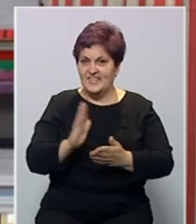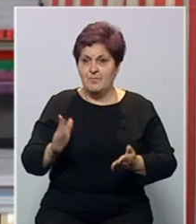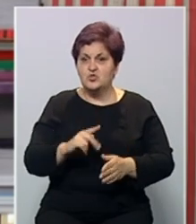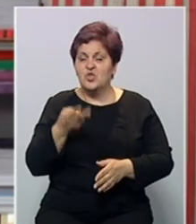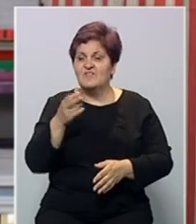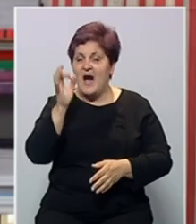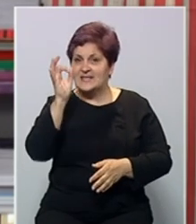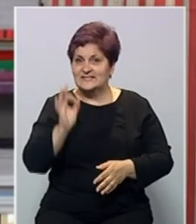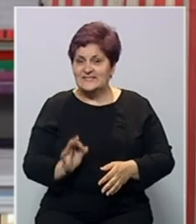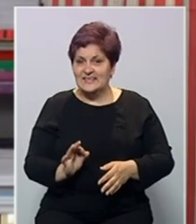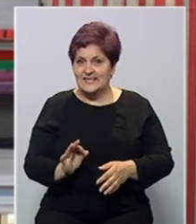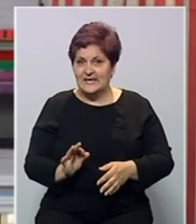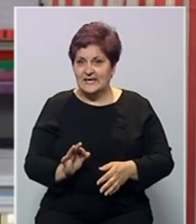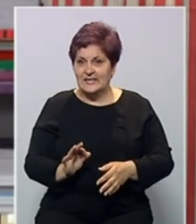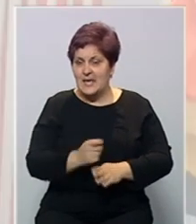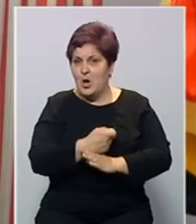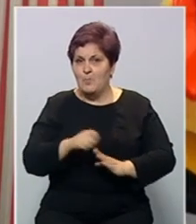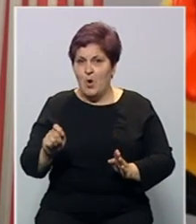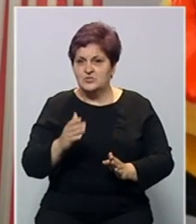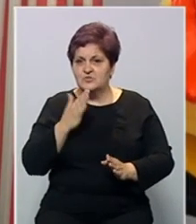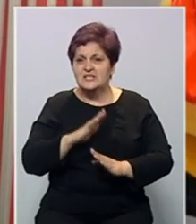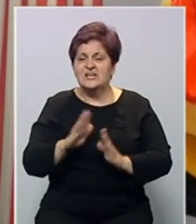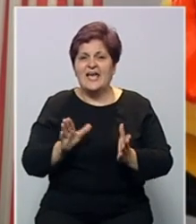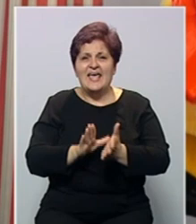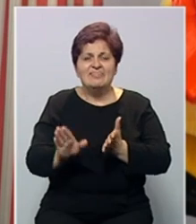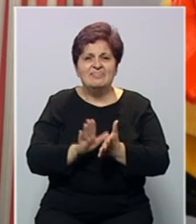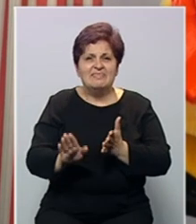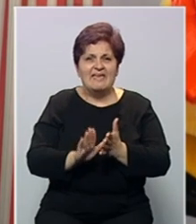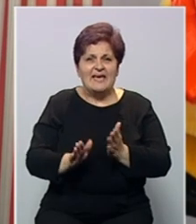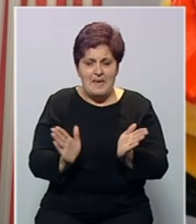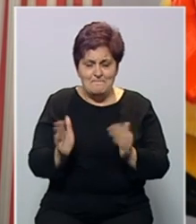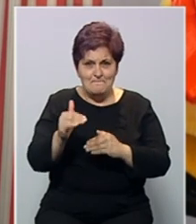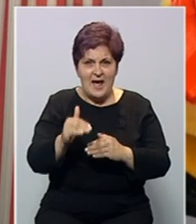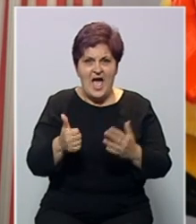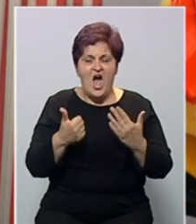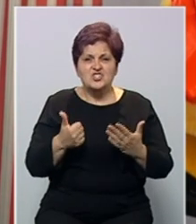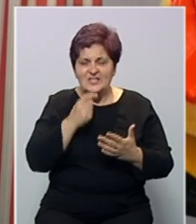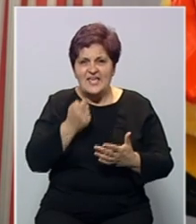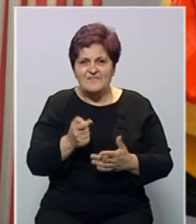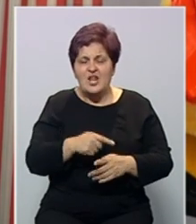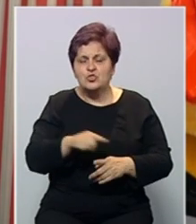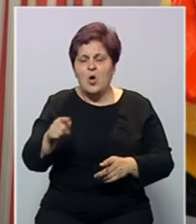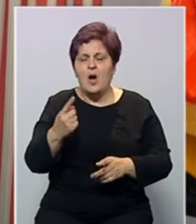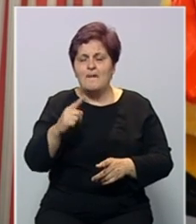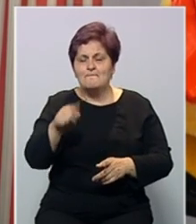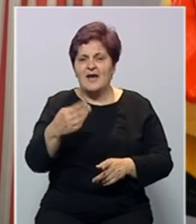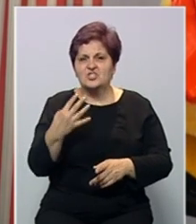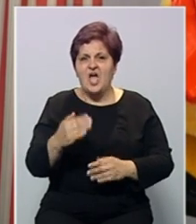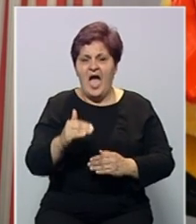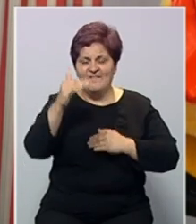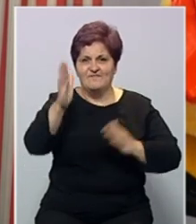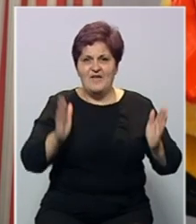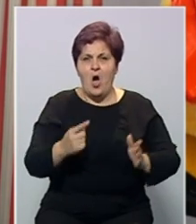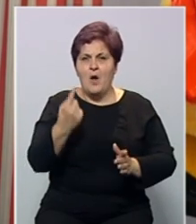20% da je poskupljao taj pribor. Sveske se kreću od male od 60 fininga do marku i 40, velike od